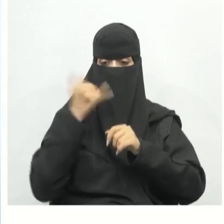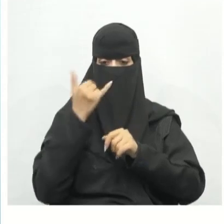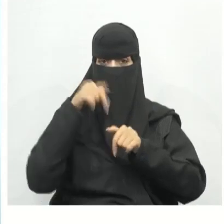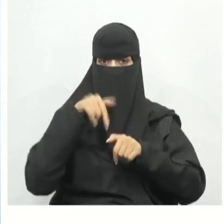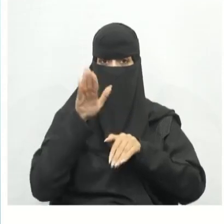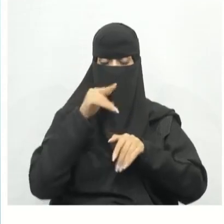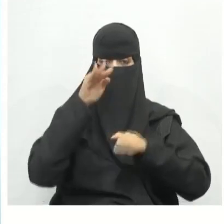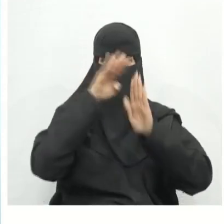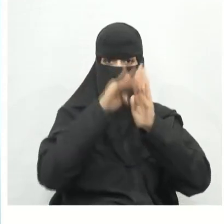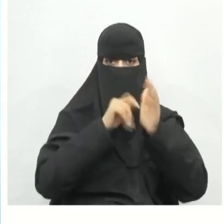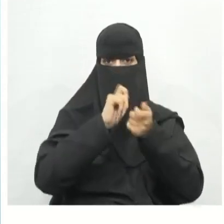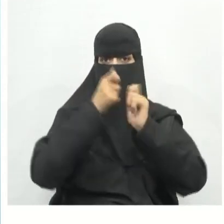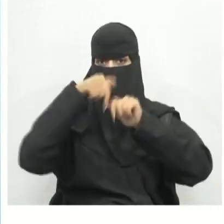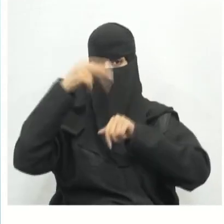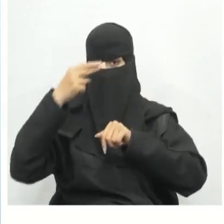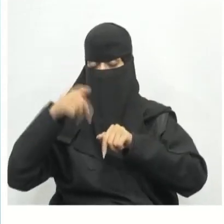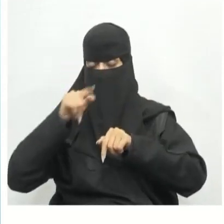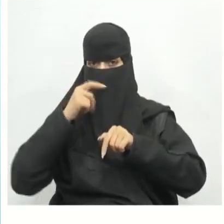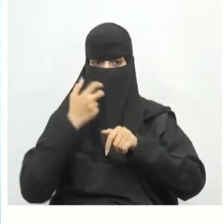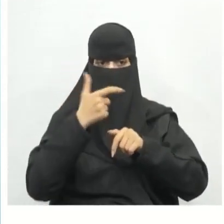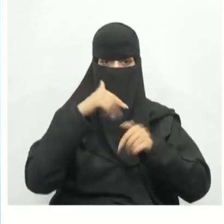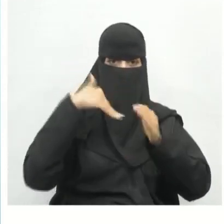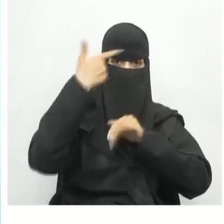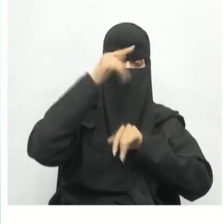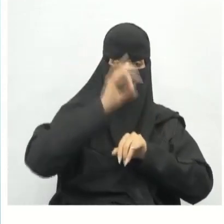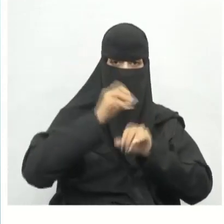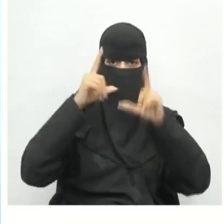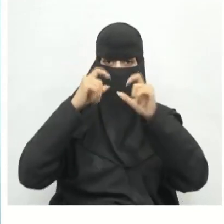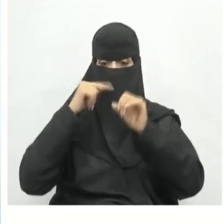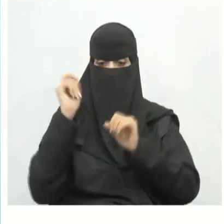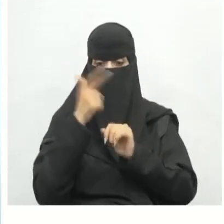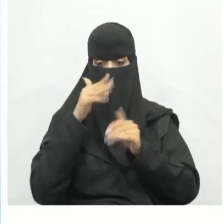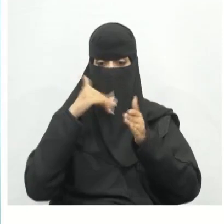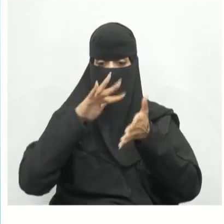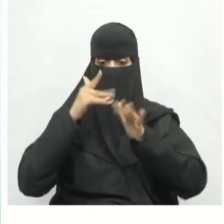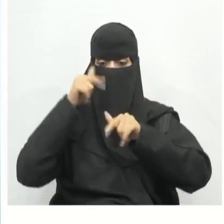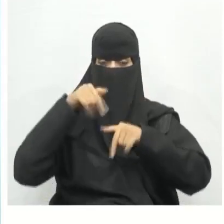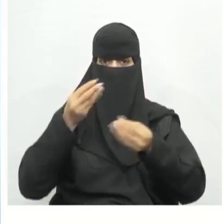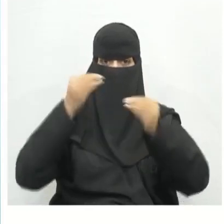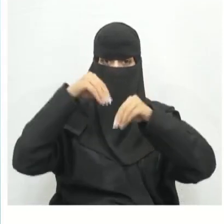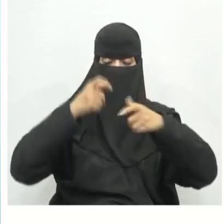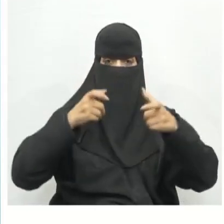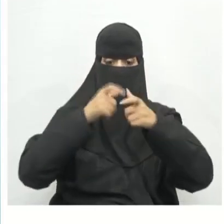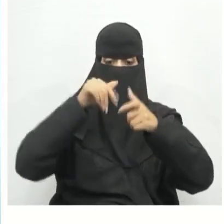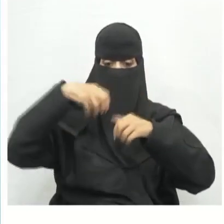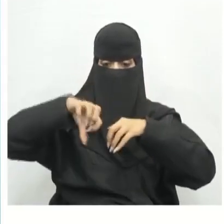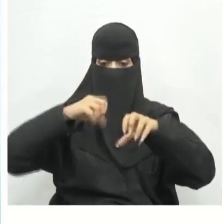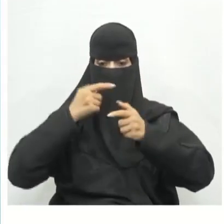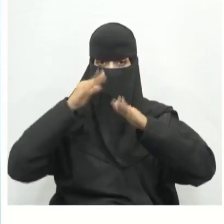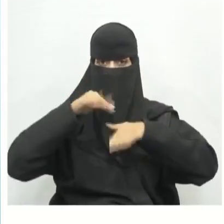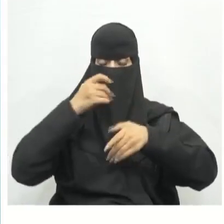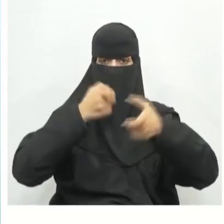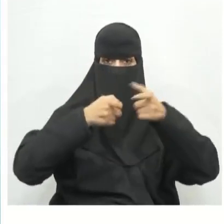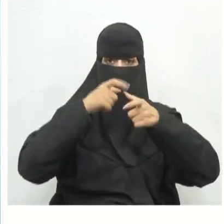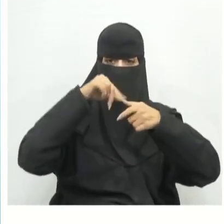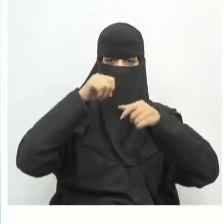إجراء تغييرات على التصميم ومعاينة النتائج بصورة فورية ويمكنك أيضا إنشاء تجميعات للأجزاء وإنشاء